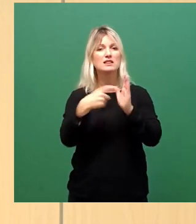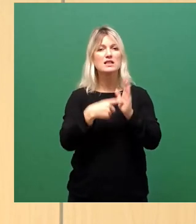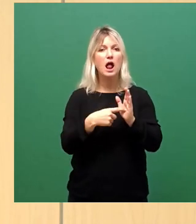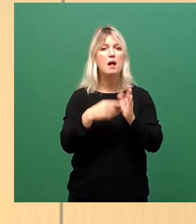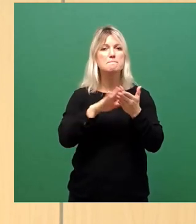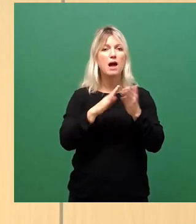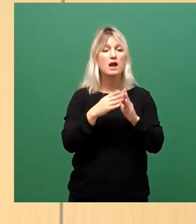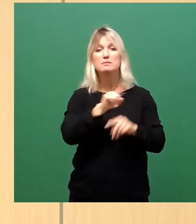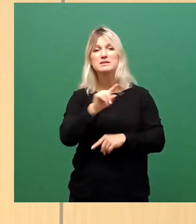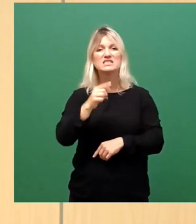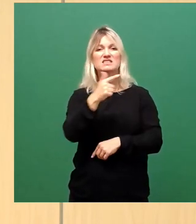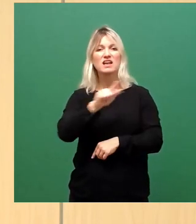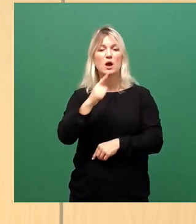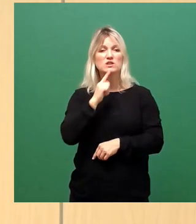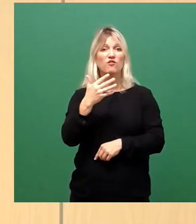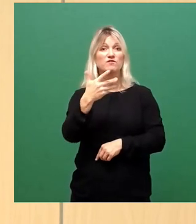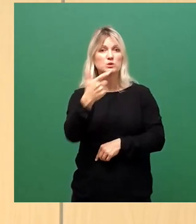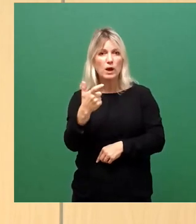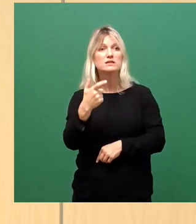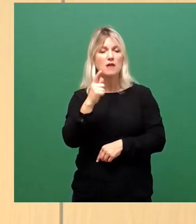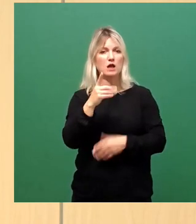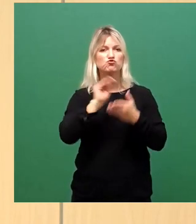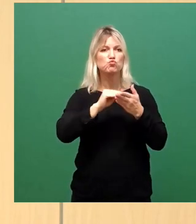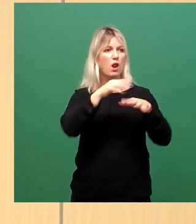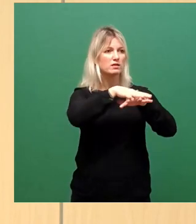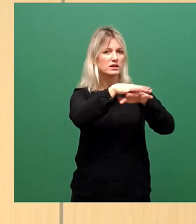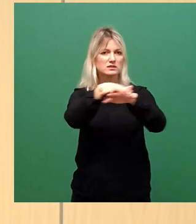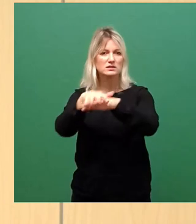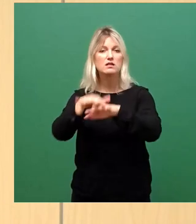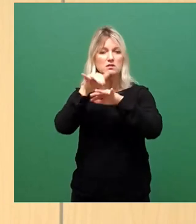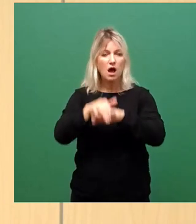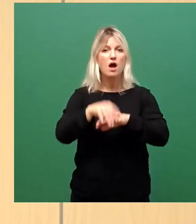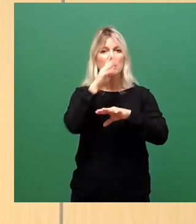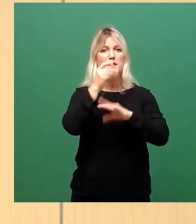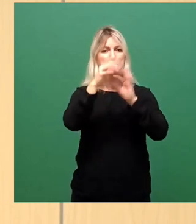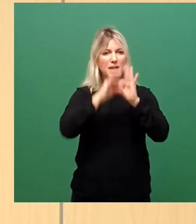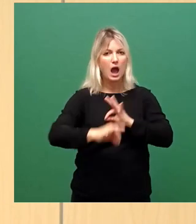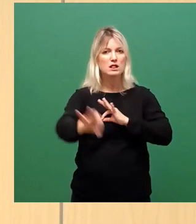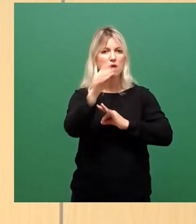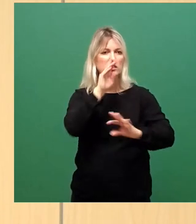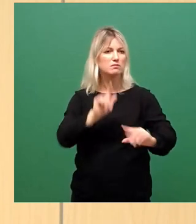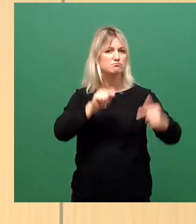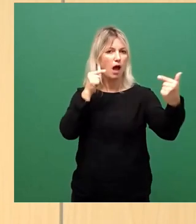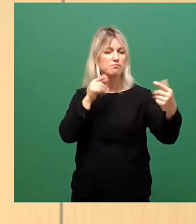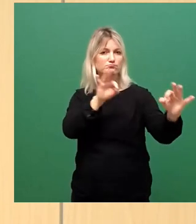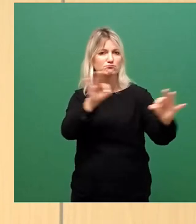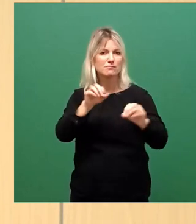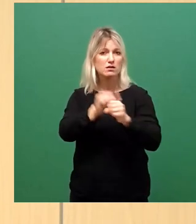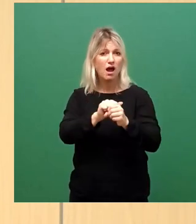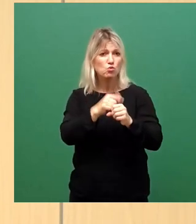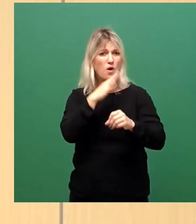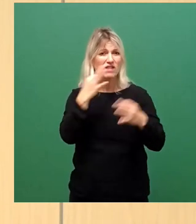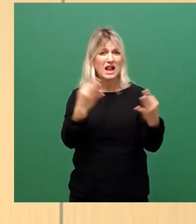worden, dass die Schulen im Prinzip so vernetzt sind, dass sie über Breitband mit allen kommunizieren können. Da ist viel zu tun. Sie können das jetzt nicht machen, ohne hier